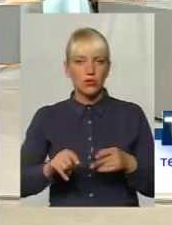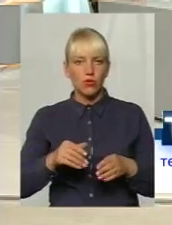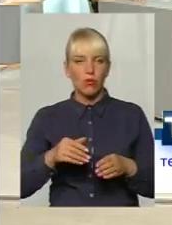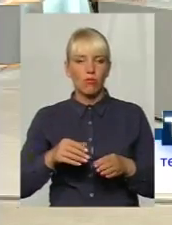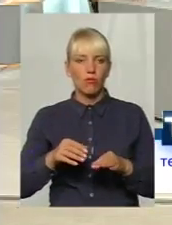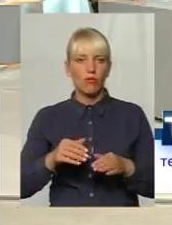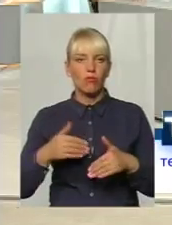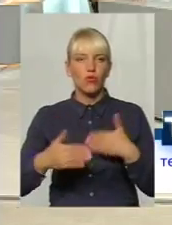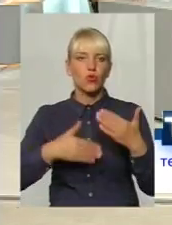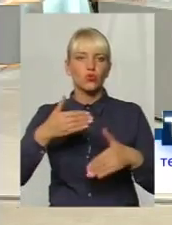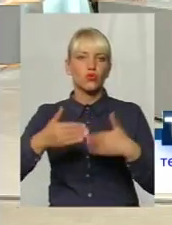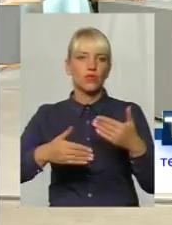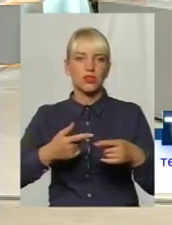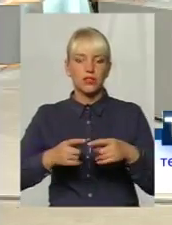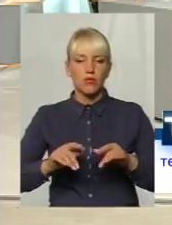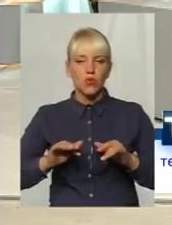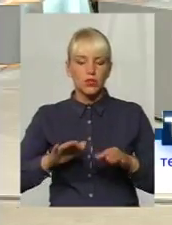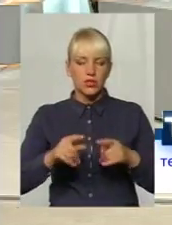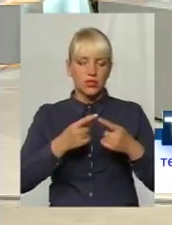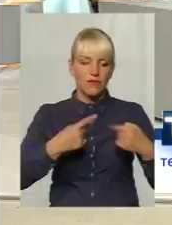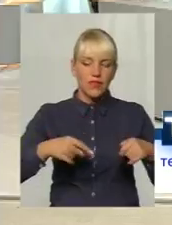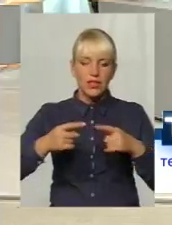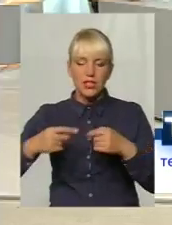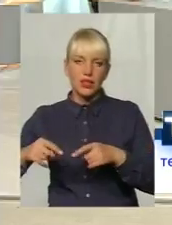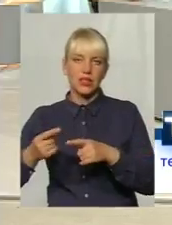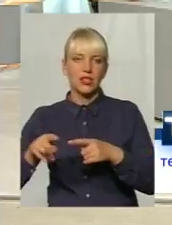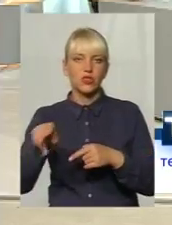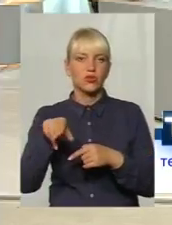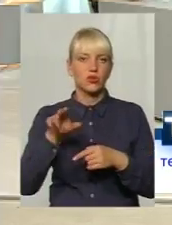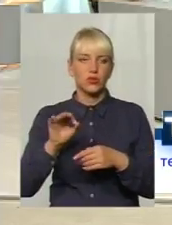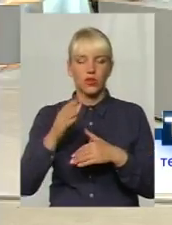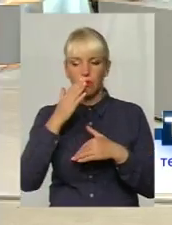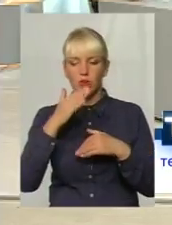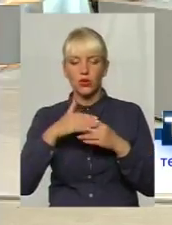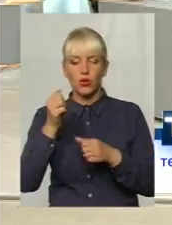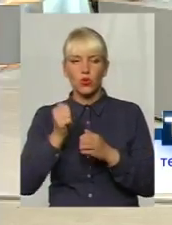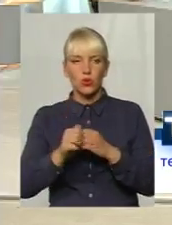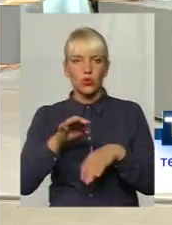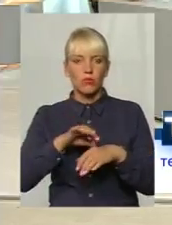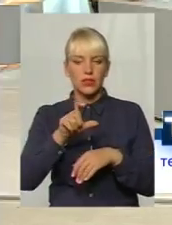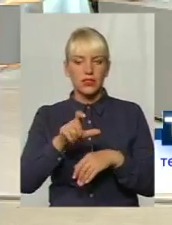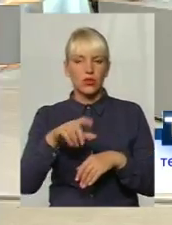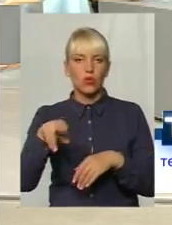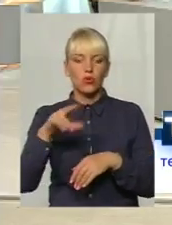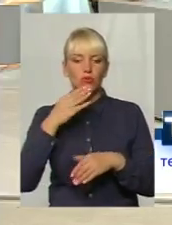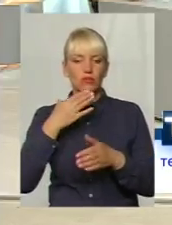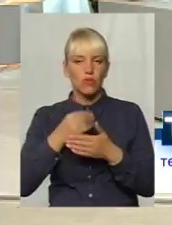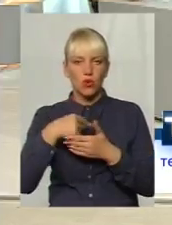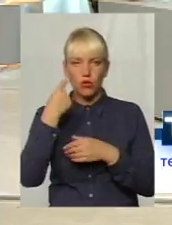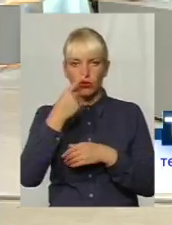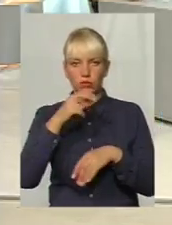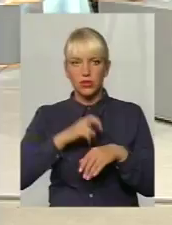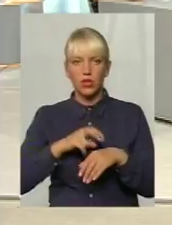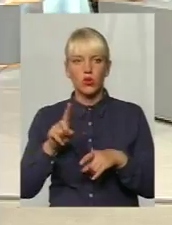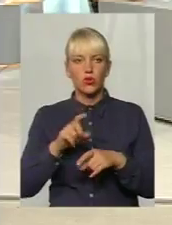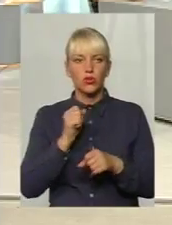оці відділення і наближення кожного пацієнта до свого особистого лікаря. Але те, що зроблено і в